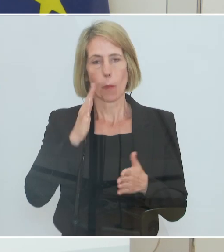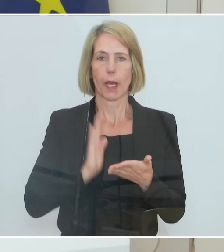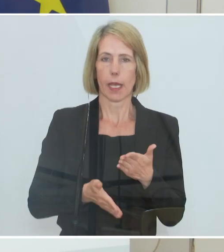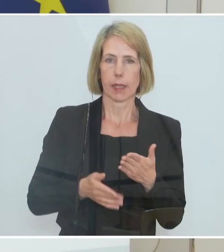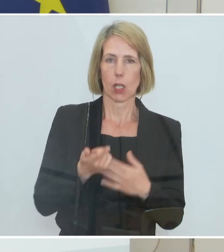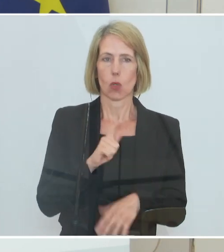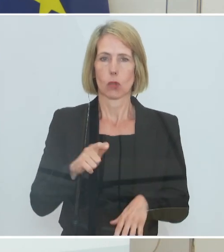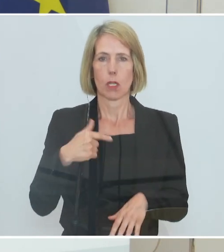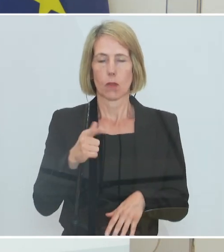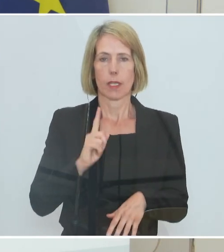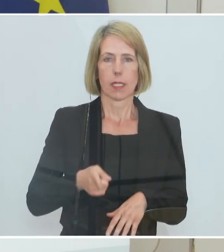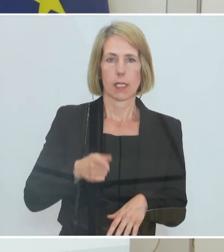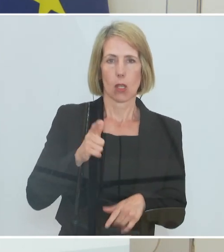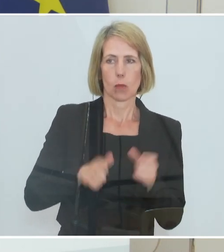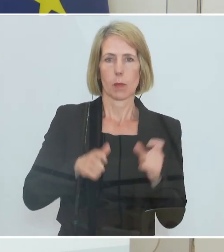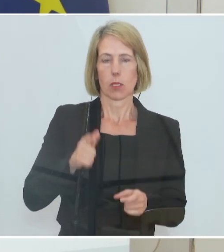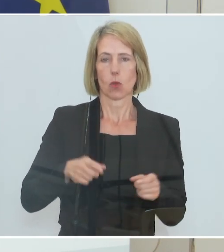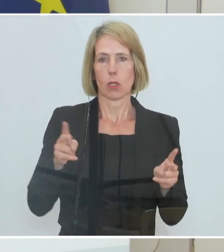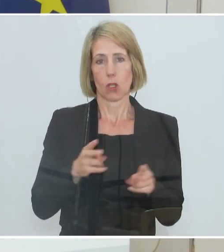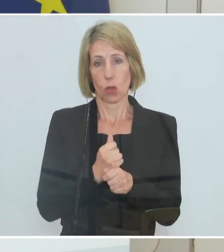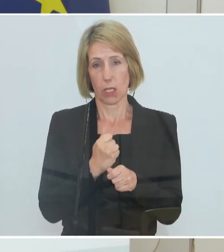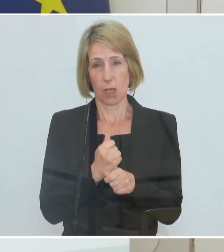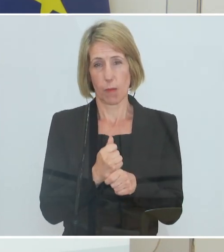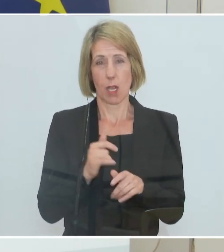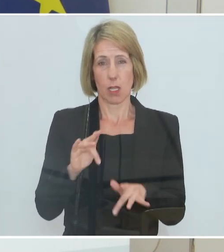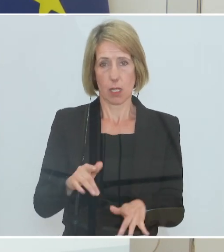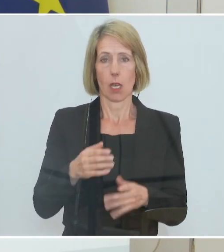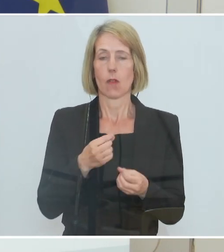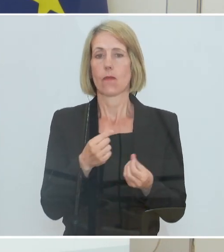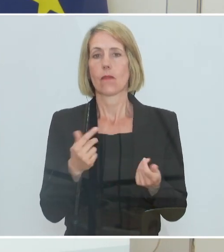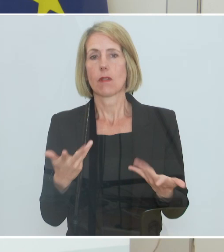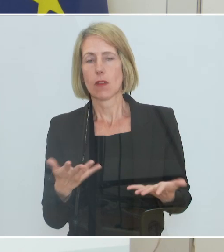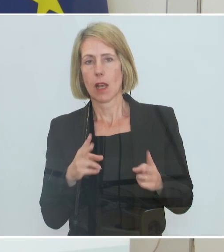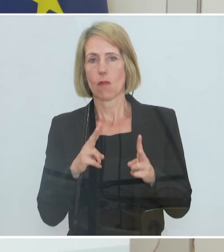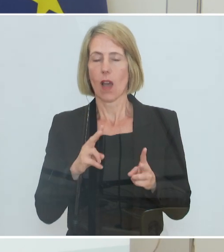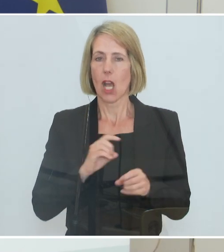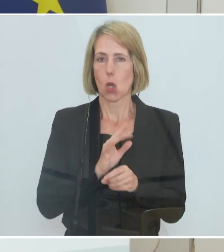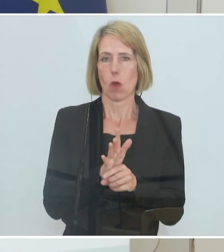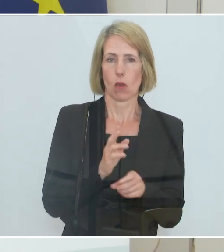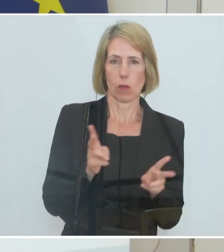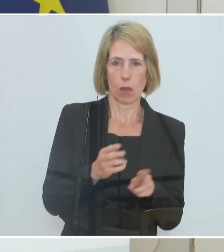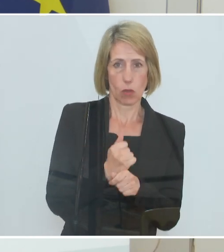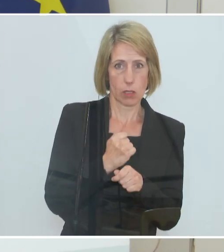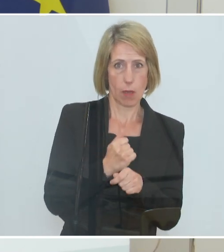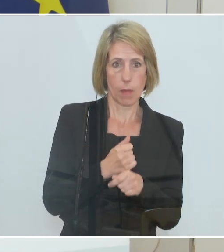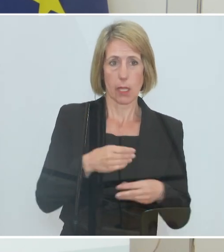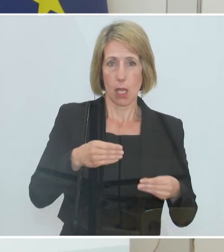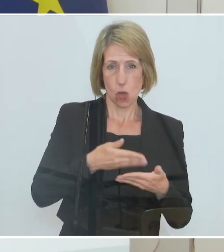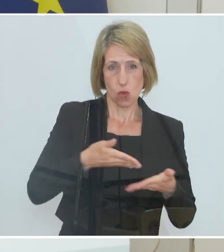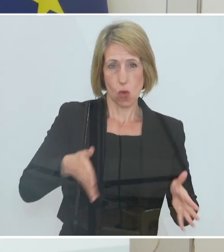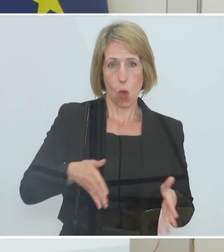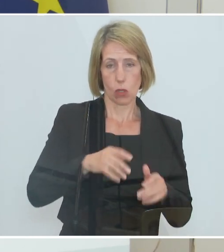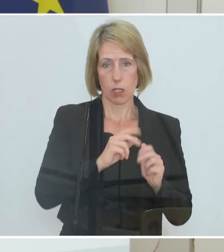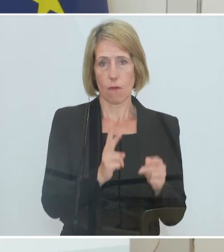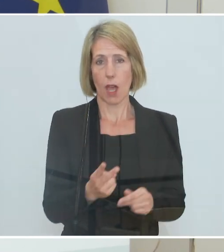.000 Personen in Kurzarbeit sein werden. Wie viele davon tatsächlich in die Corona-Kurzarbeit fallen werden, in die großzügige Variante, dazu gibt es